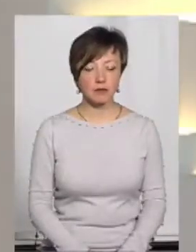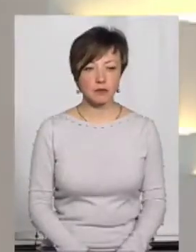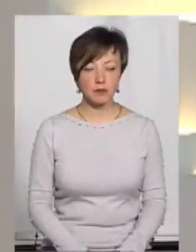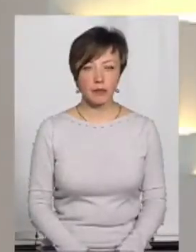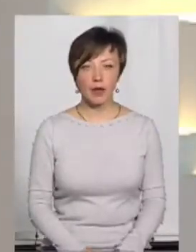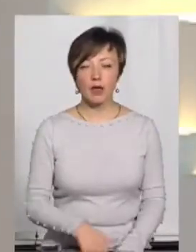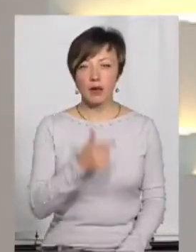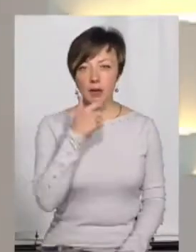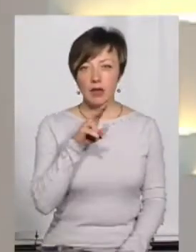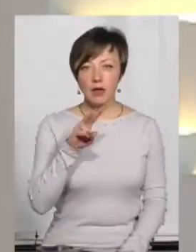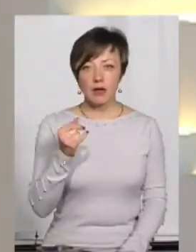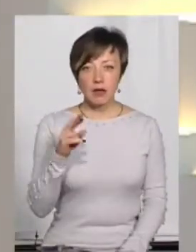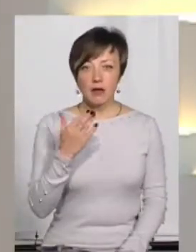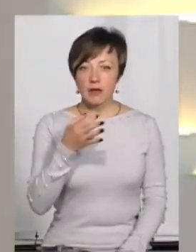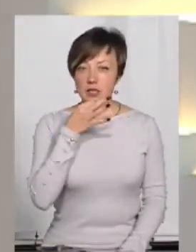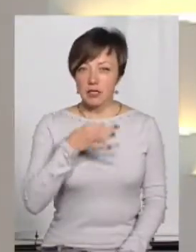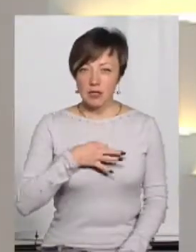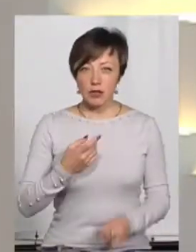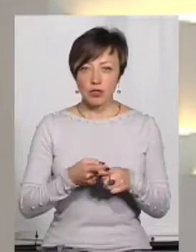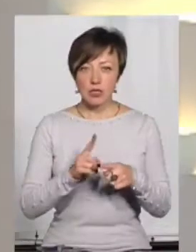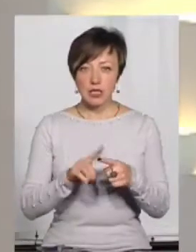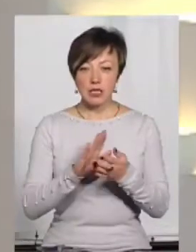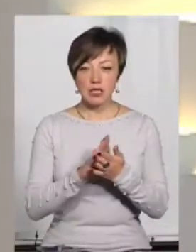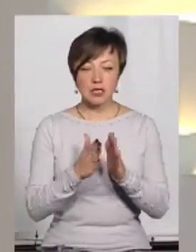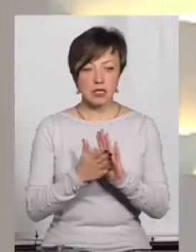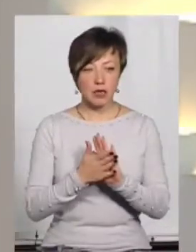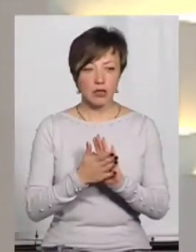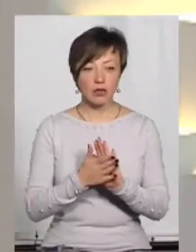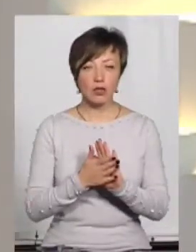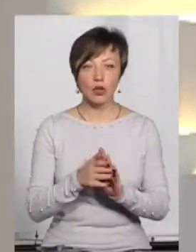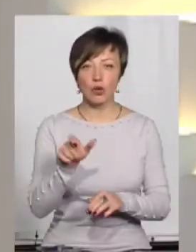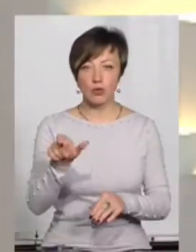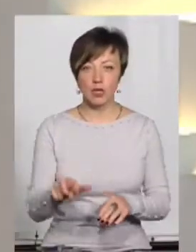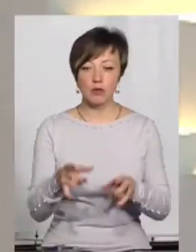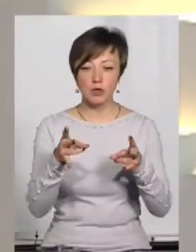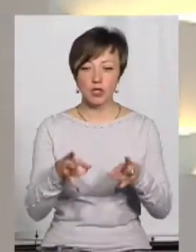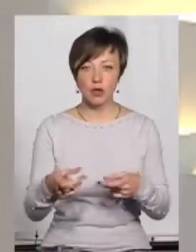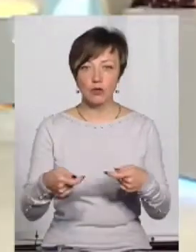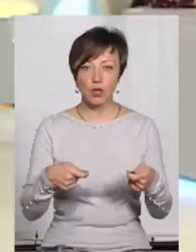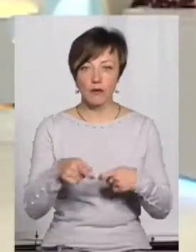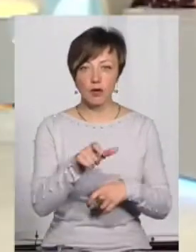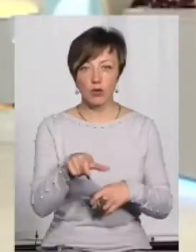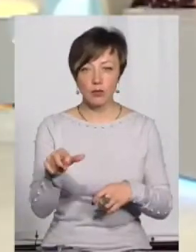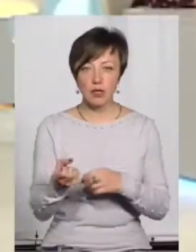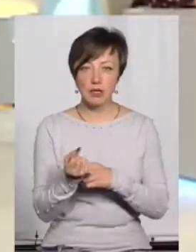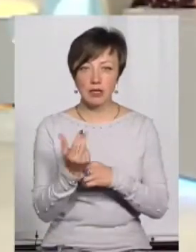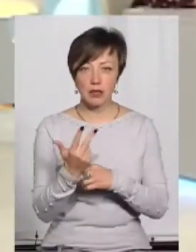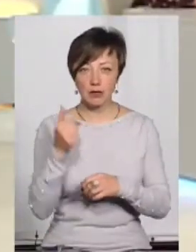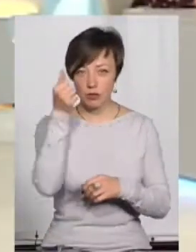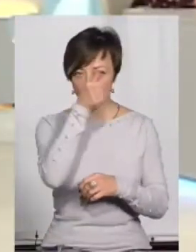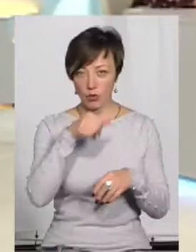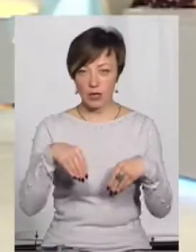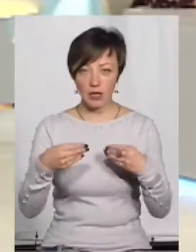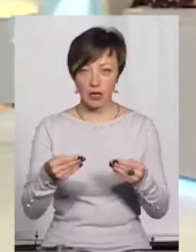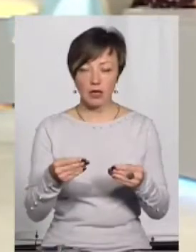Пані Ліві, ви сказали, що цей статус людини постраждали від торгівлі людьми з 2013 року не